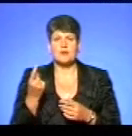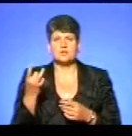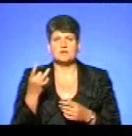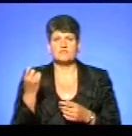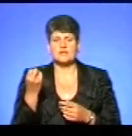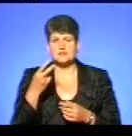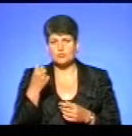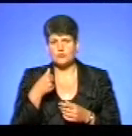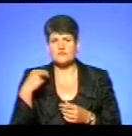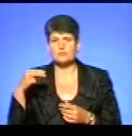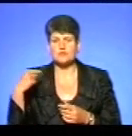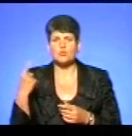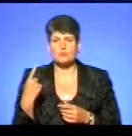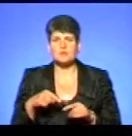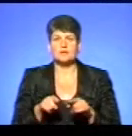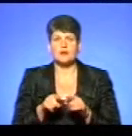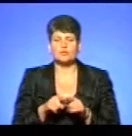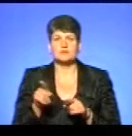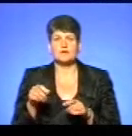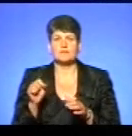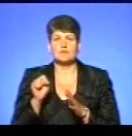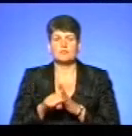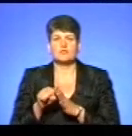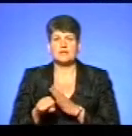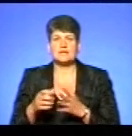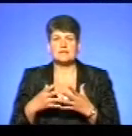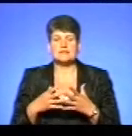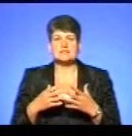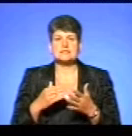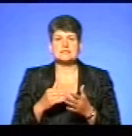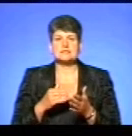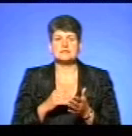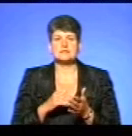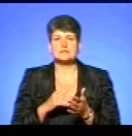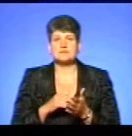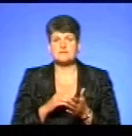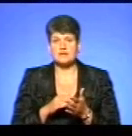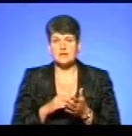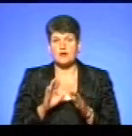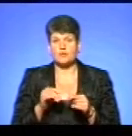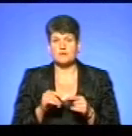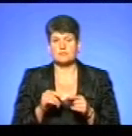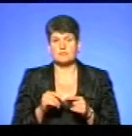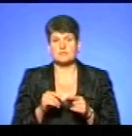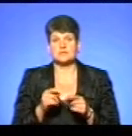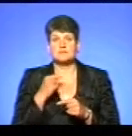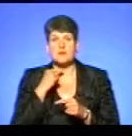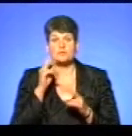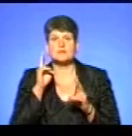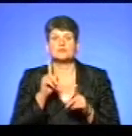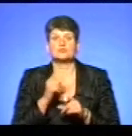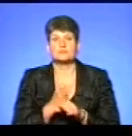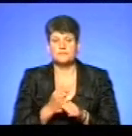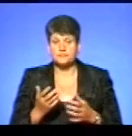випадку, в Запорізькій області, а так само там піддали забою з пиней, тому що з м'ясом невідомо, як мали поступати. Друге є, скажемо,